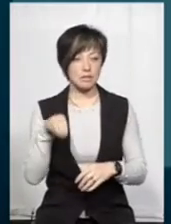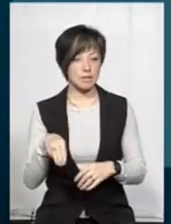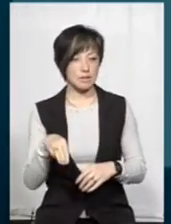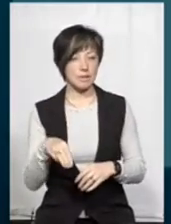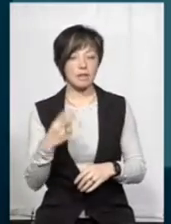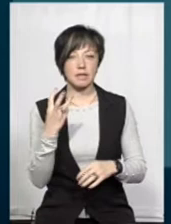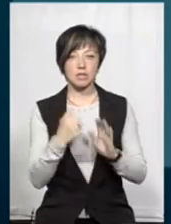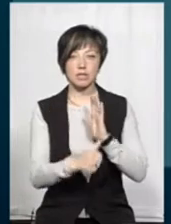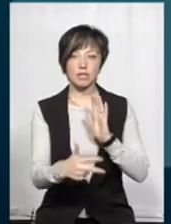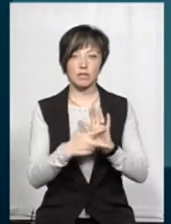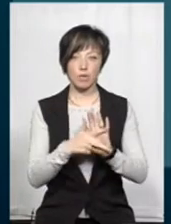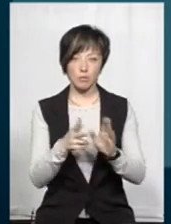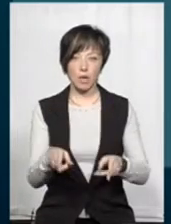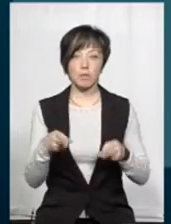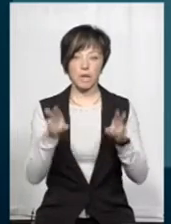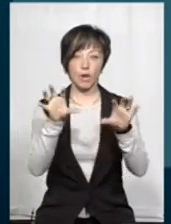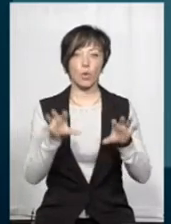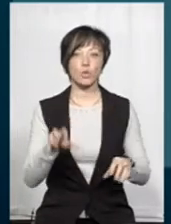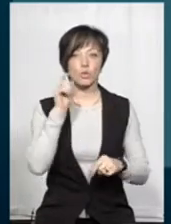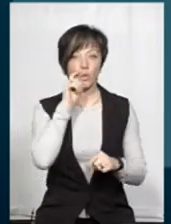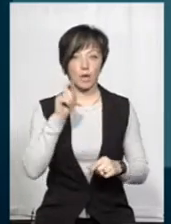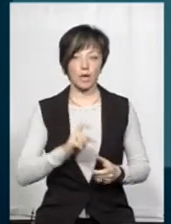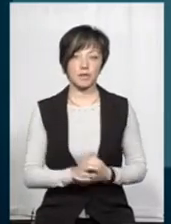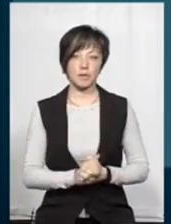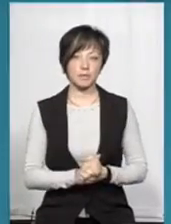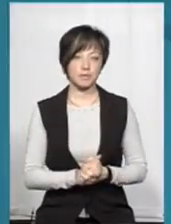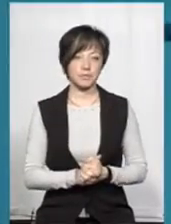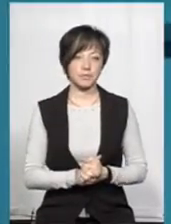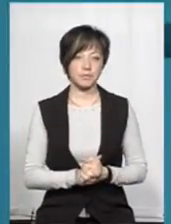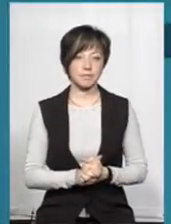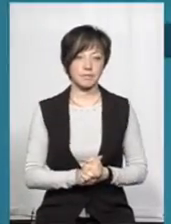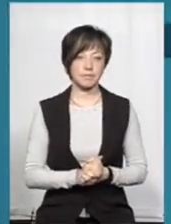368 Кримінального кодексу України.